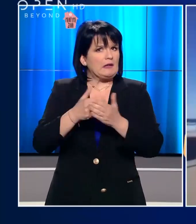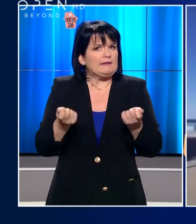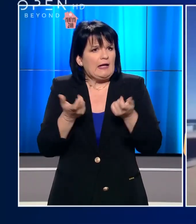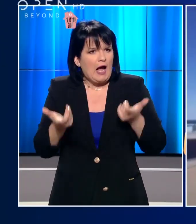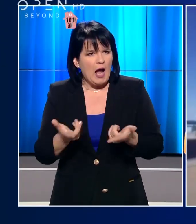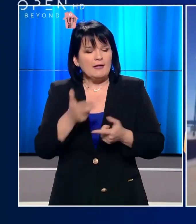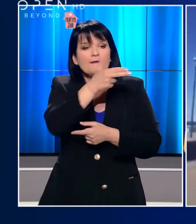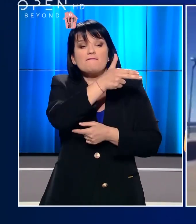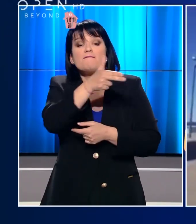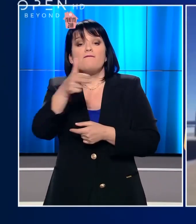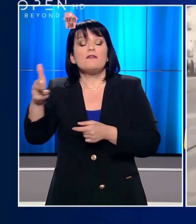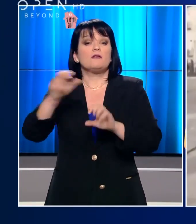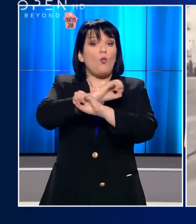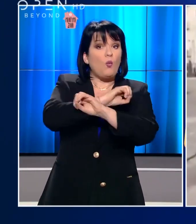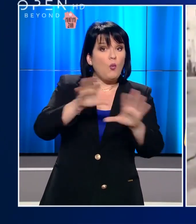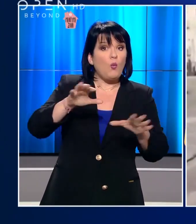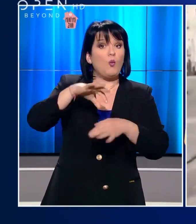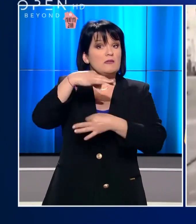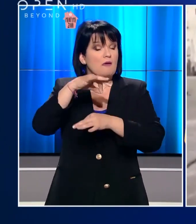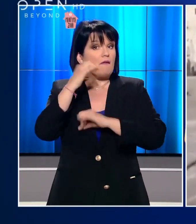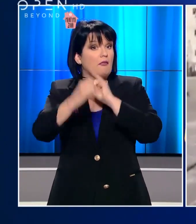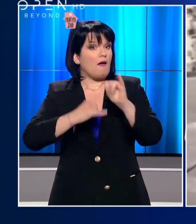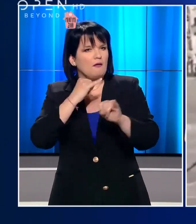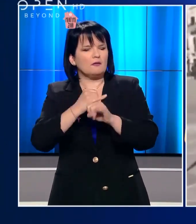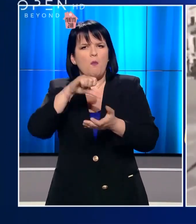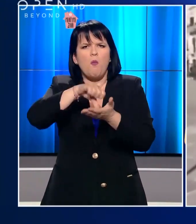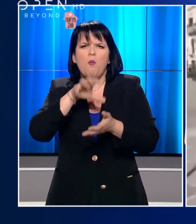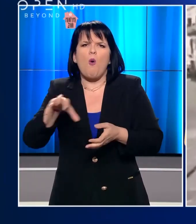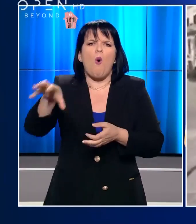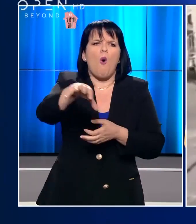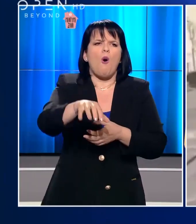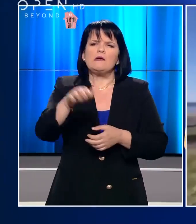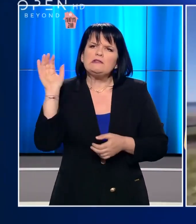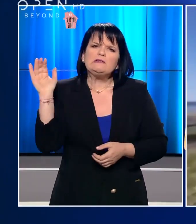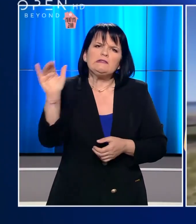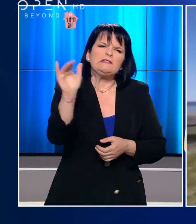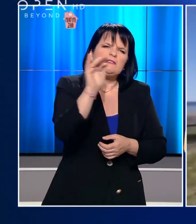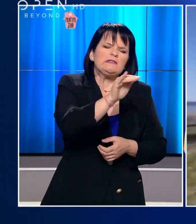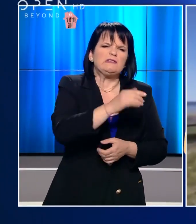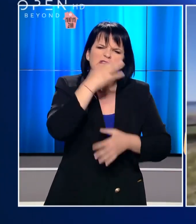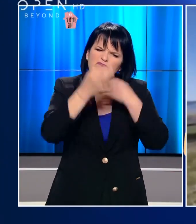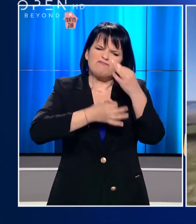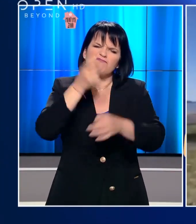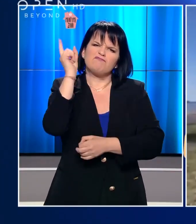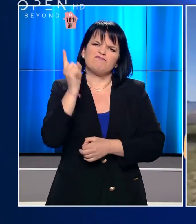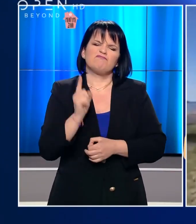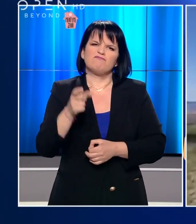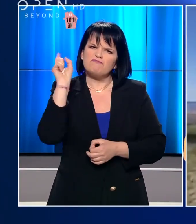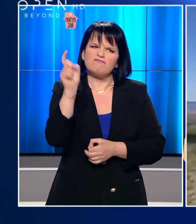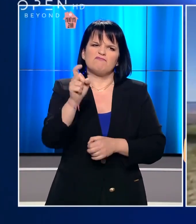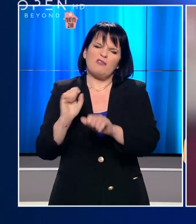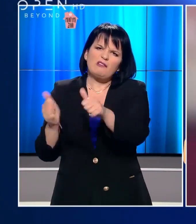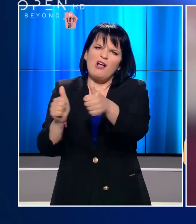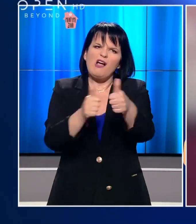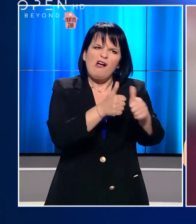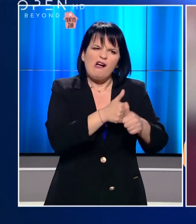Βίντεο που κάνει τον γύρο του διαδικτύου δείχνει τους επικεφαλείς μεγάλων πόλεων να απευθύνονται στους πολίτες με αυστηρά λόγια ακόμα και να τους κυνηγούν